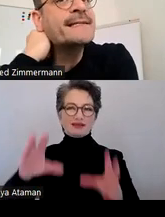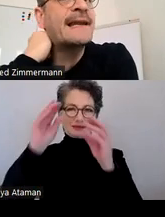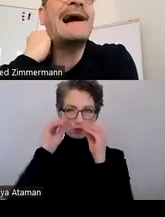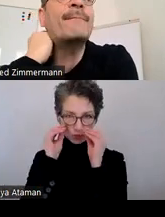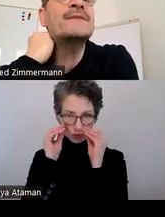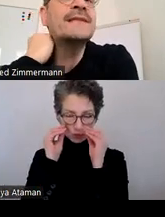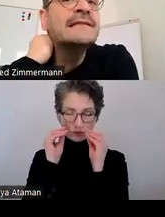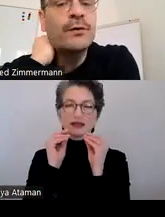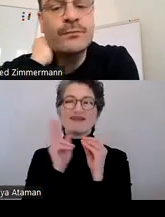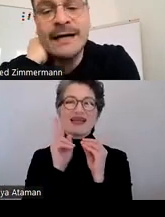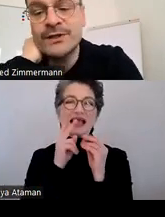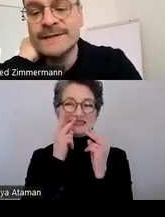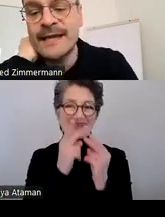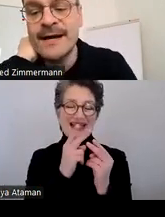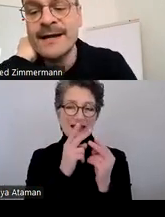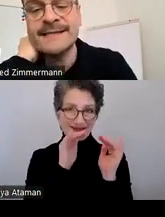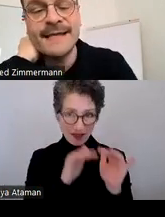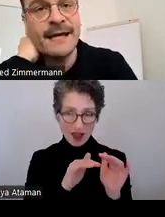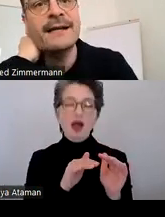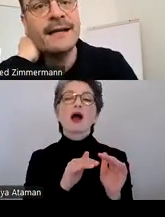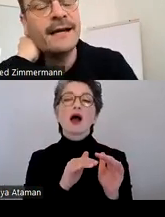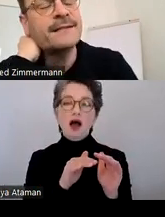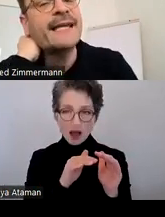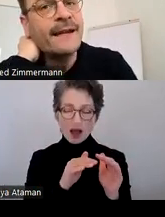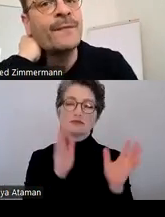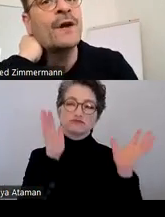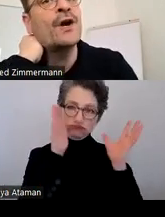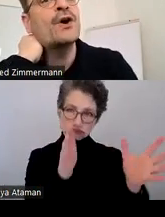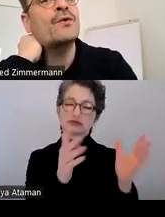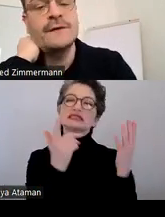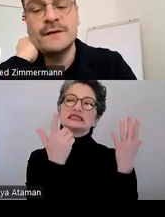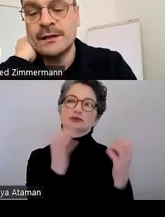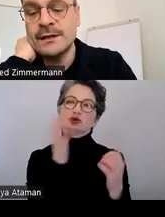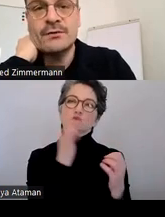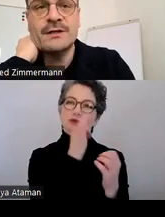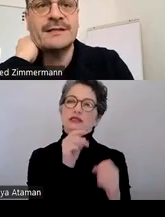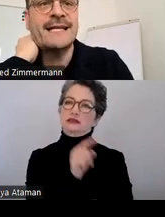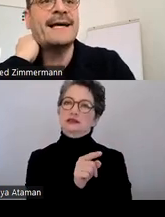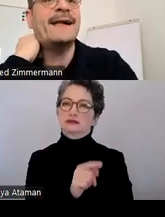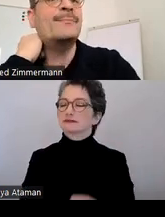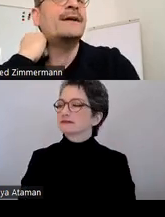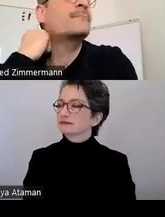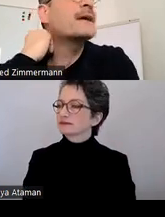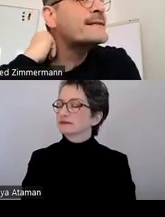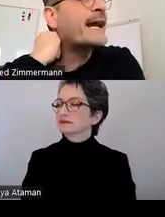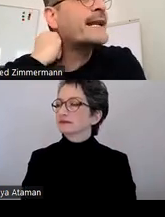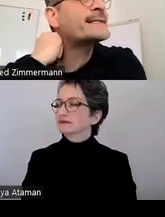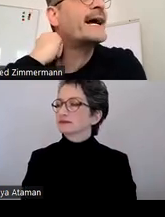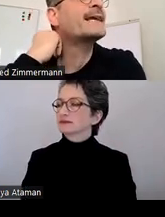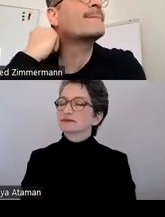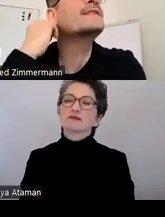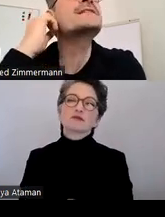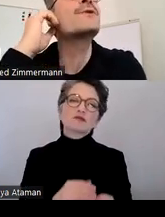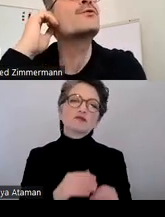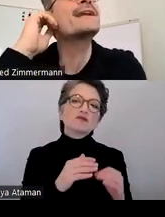die einen Sehsinn haben, sind automatisch das Thema Sehen. Und genau deshalb ist es an der